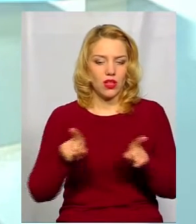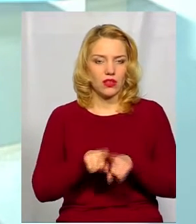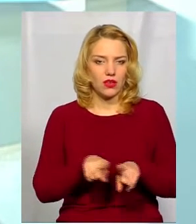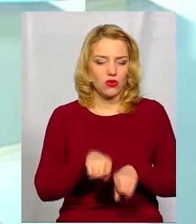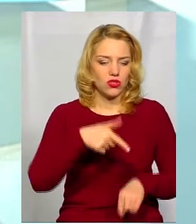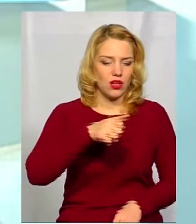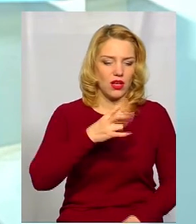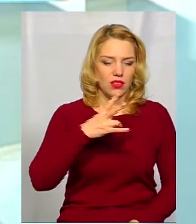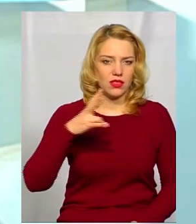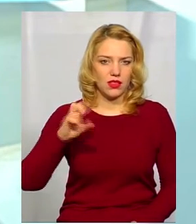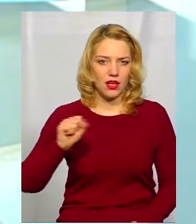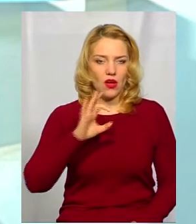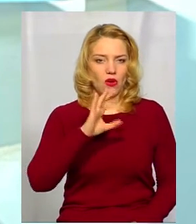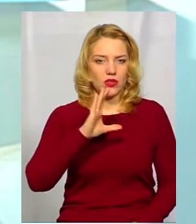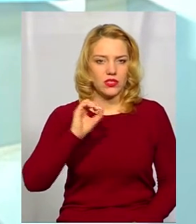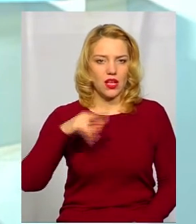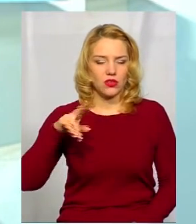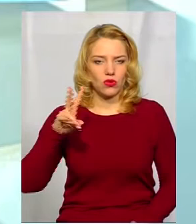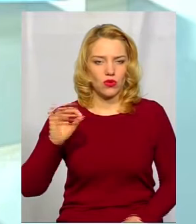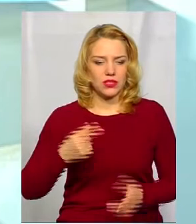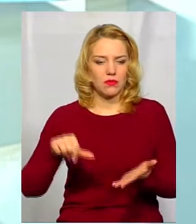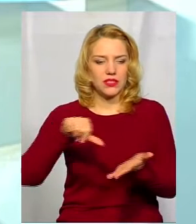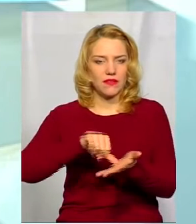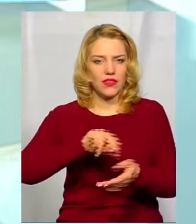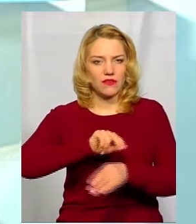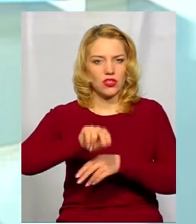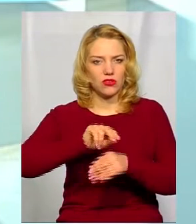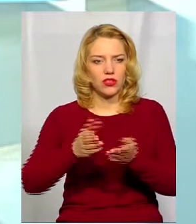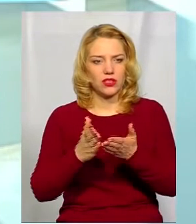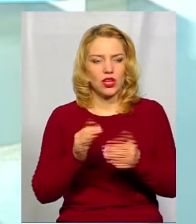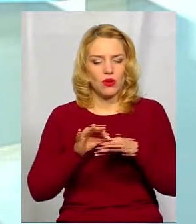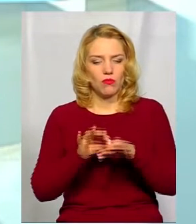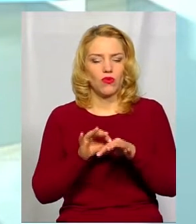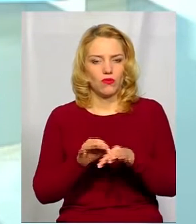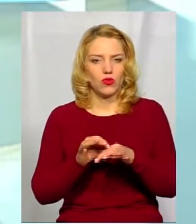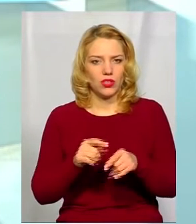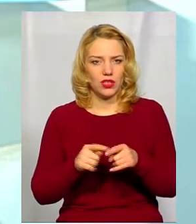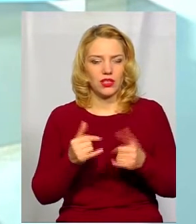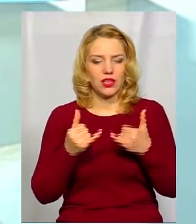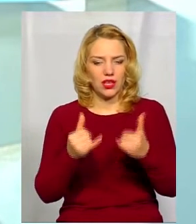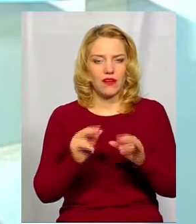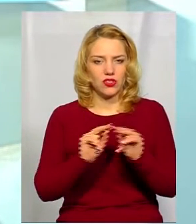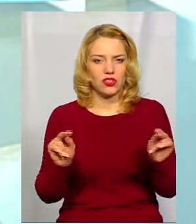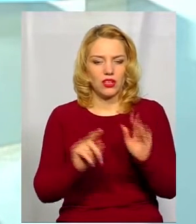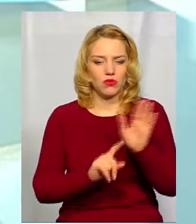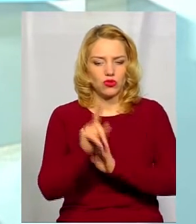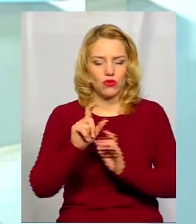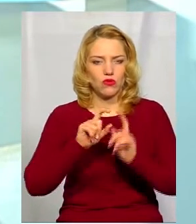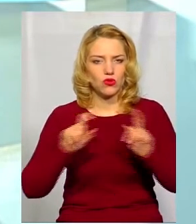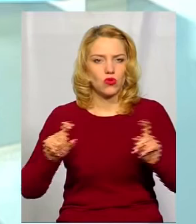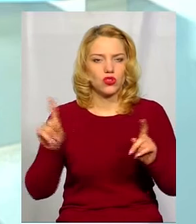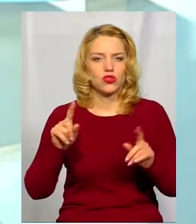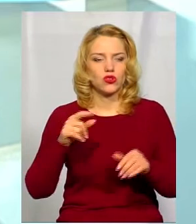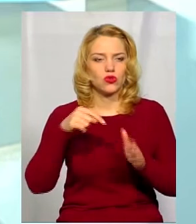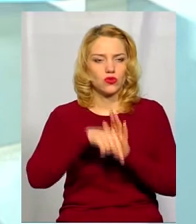є представником навчальної книги, проводила воркшоп для вчителів початкової школи, якраз саме, що стосувалося